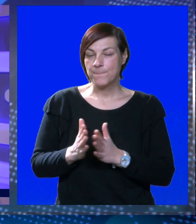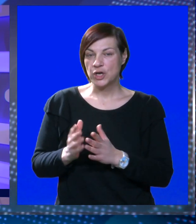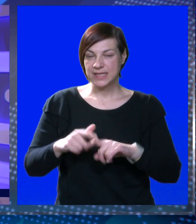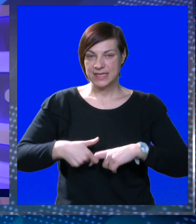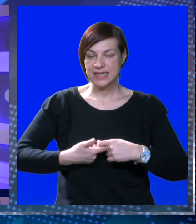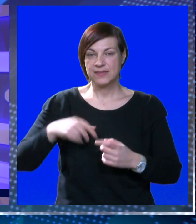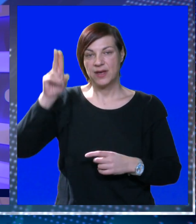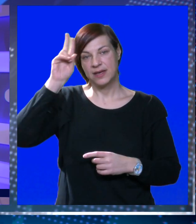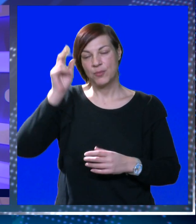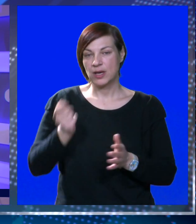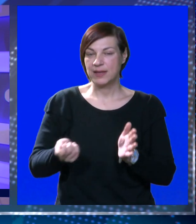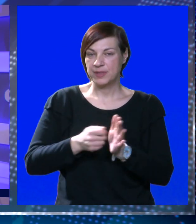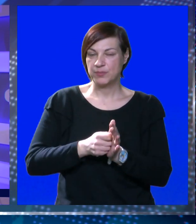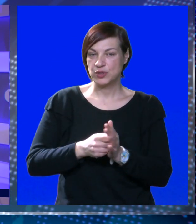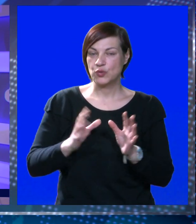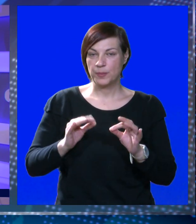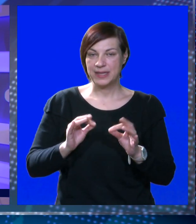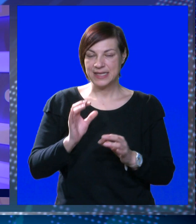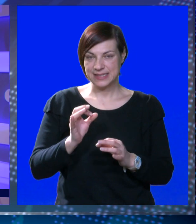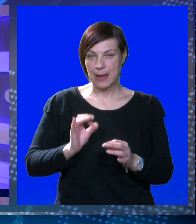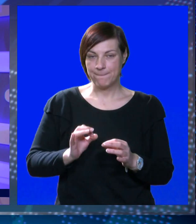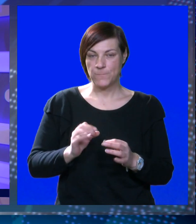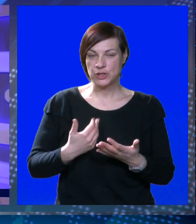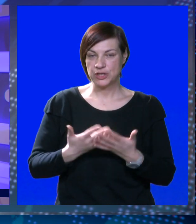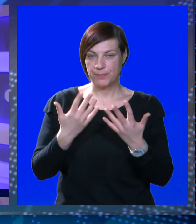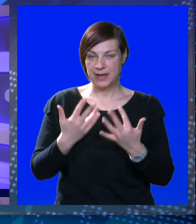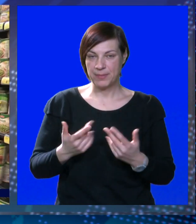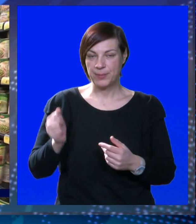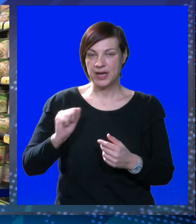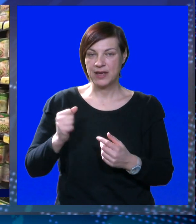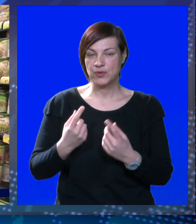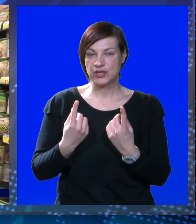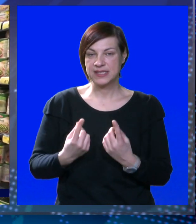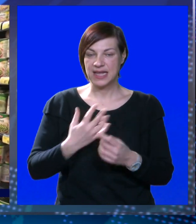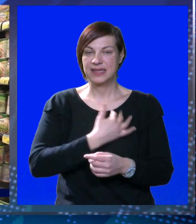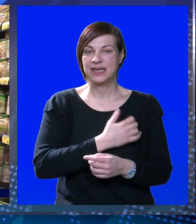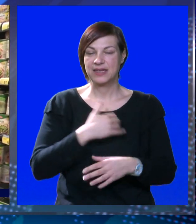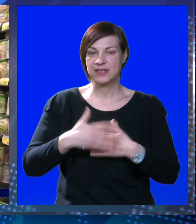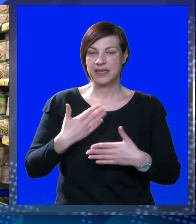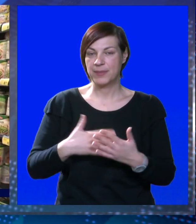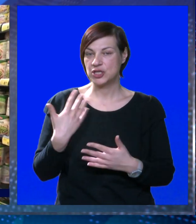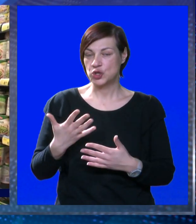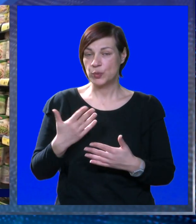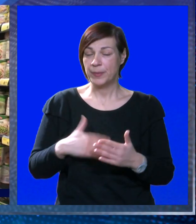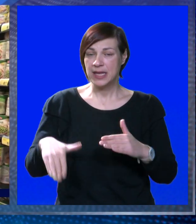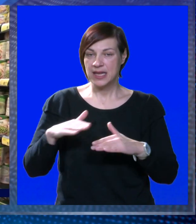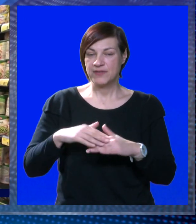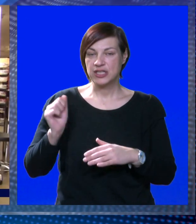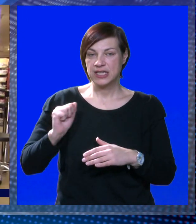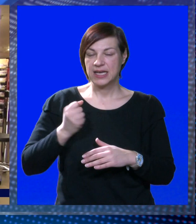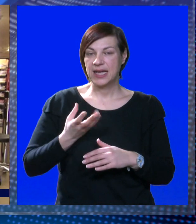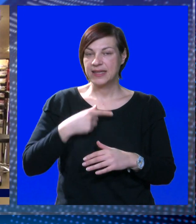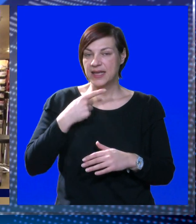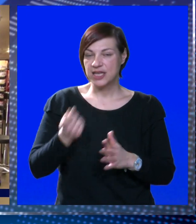a pojedine namirnice mogle bi poskupjeti i do 10%. Prema podacima Eurostata, Hrvatska je među pet najgorih država